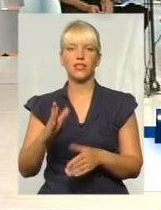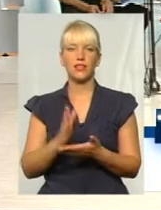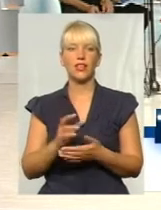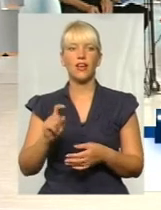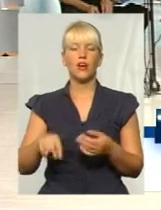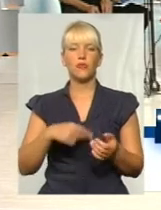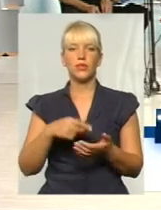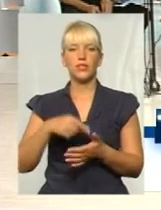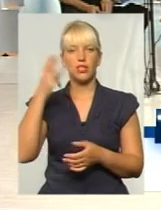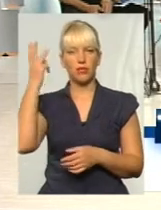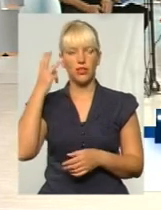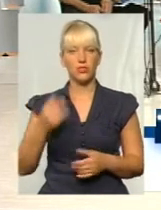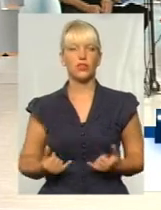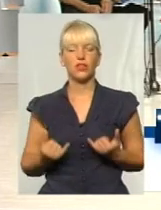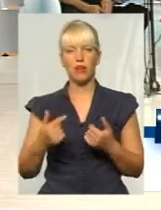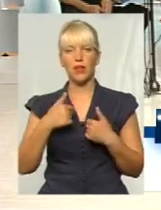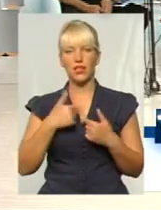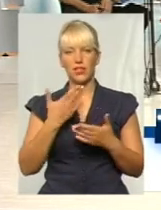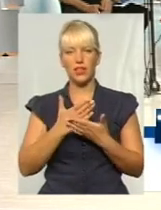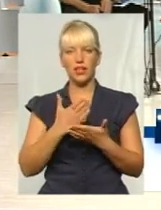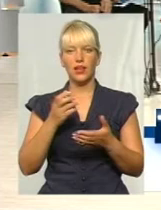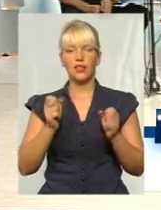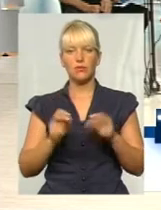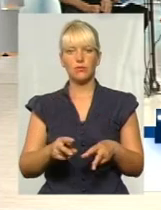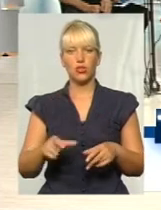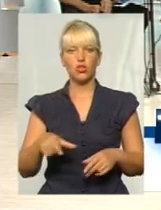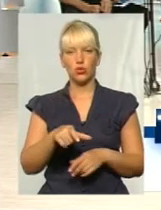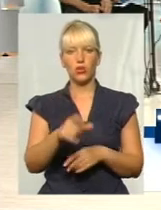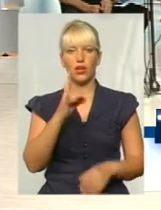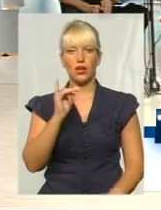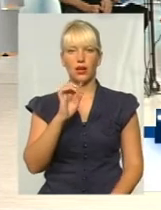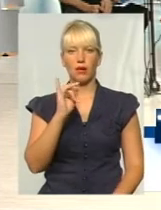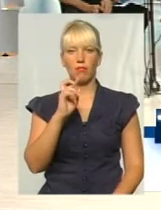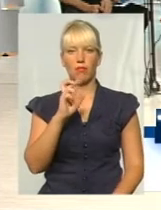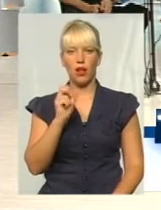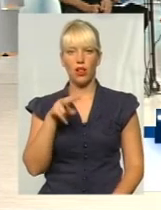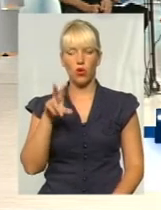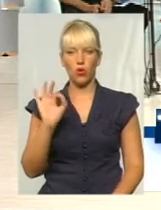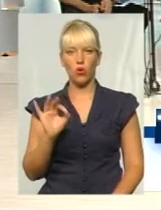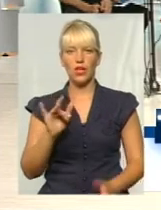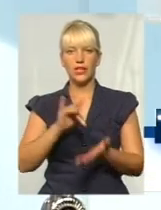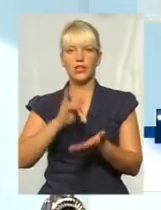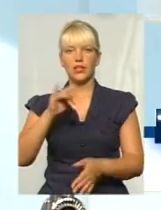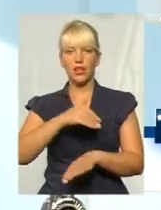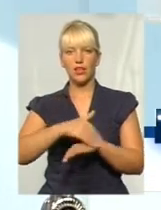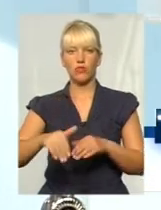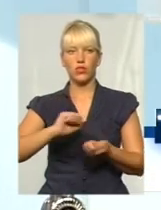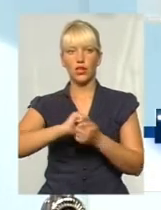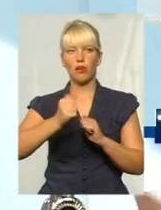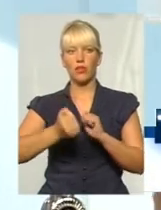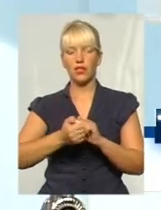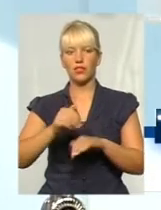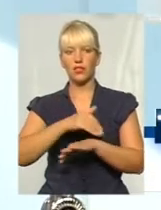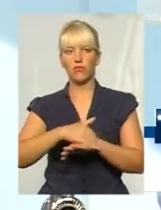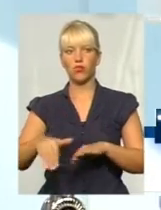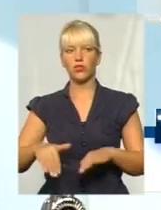велосипедистів? Особисто для мене є небезпечні дороги. Рибалку, вулиця Рибалку, центральні вулиці, Кам'янецька. І